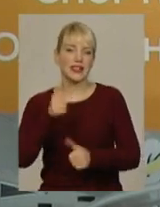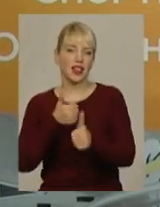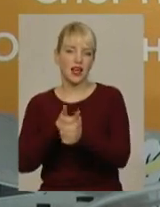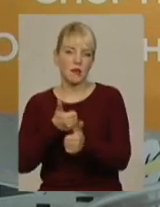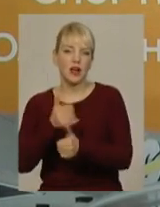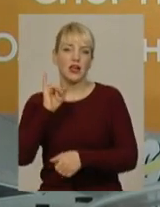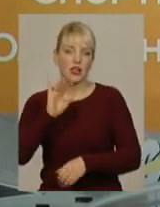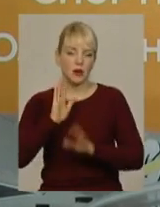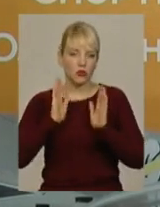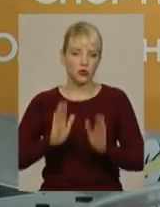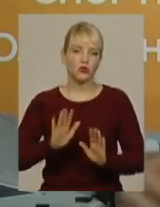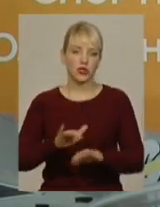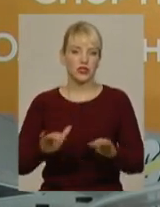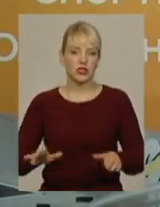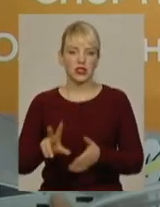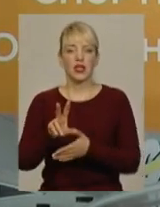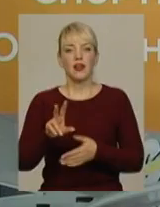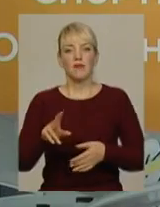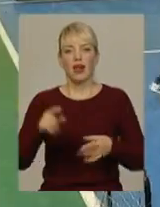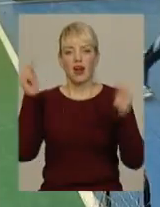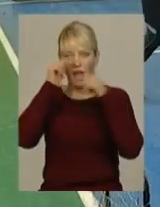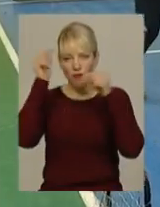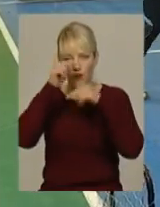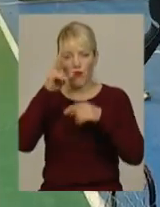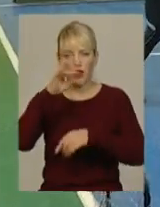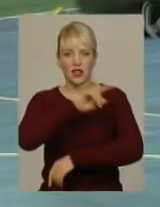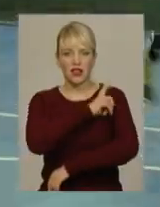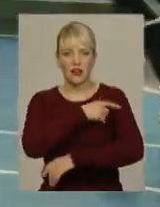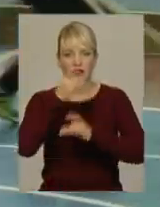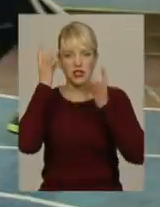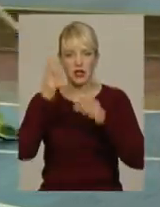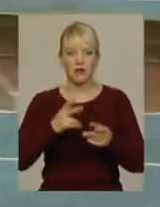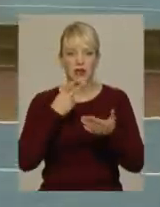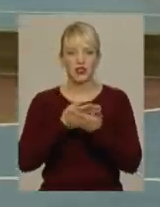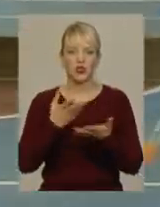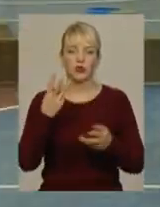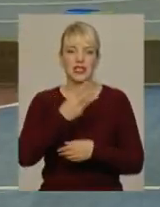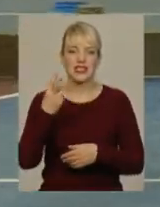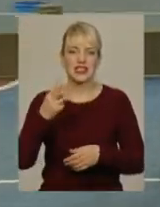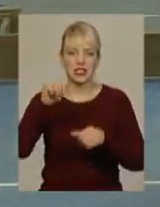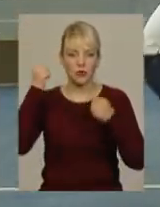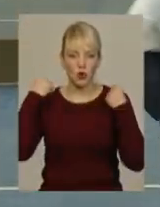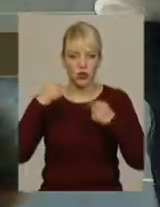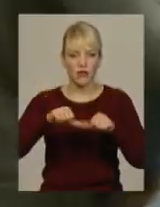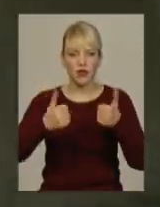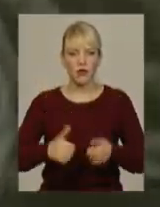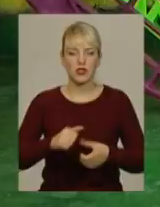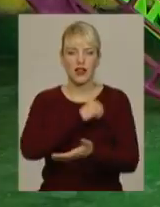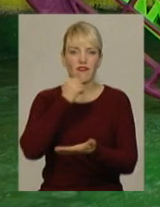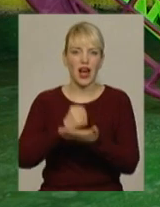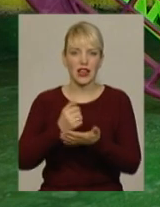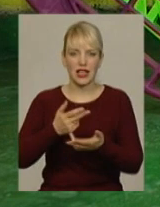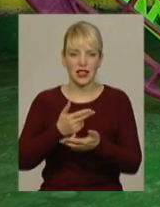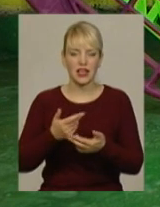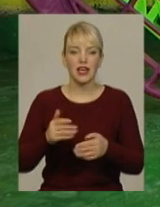і що діти будуть кайфувати на фізрії. Презентовані 33 спортивні модулі схвалили в Міністерстві освіти і науки України,